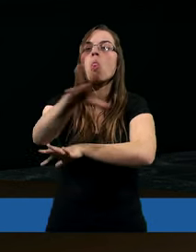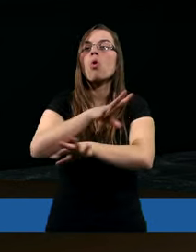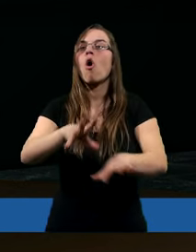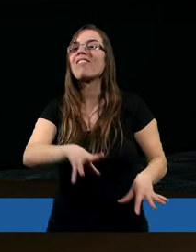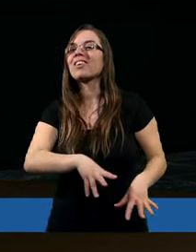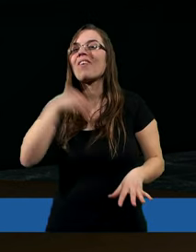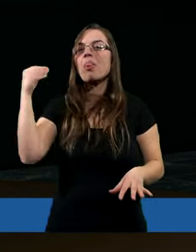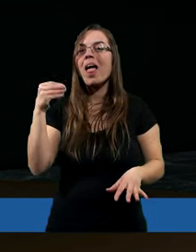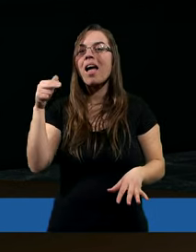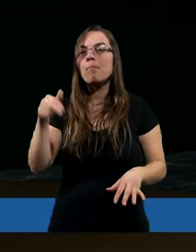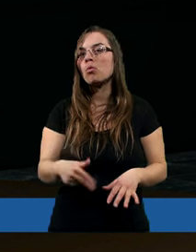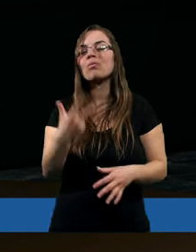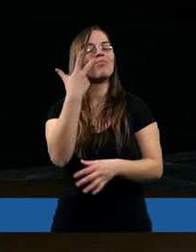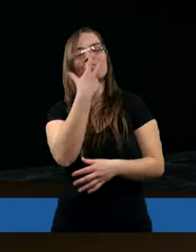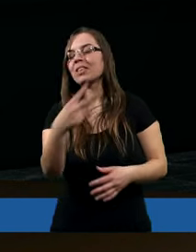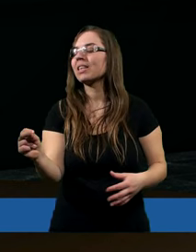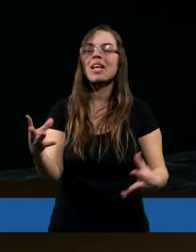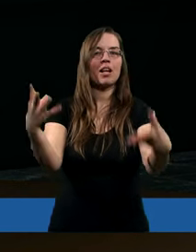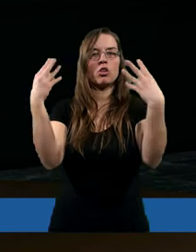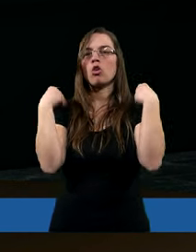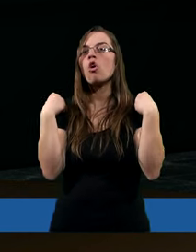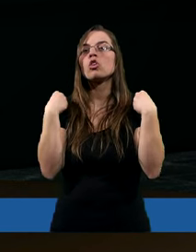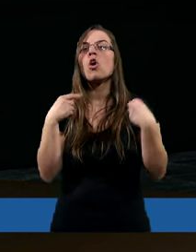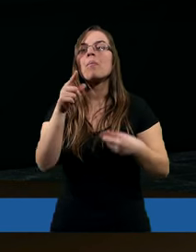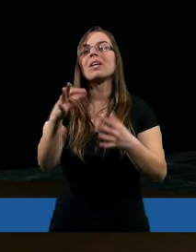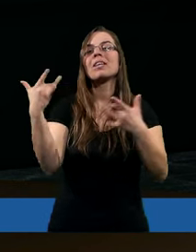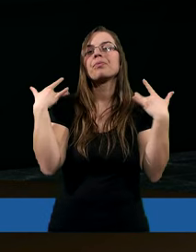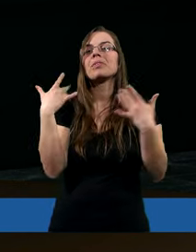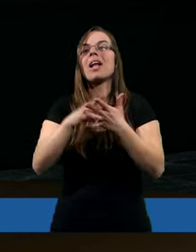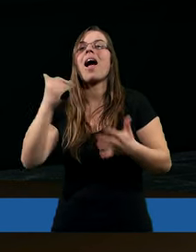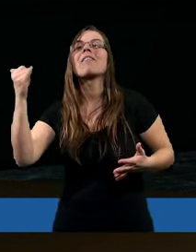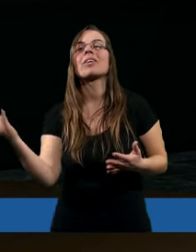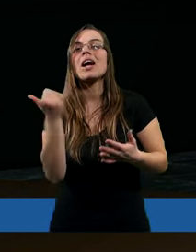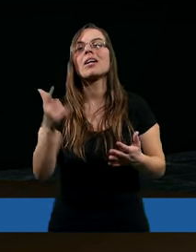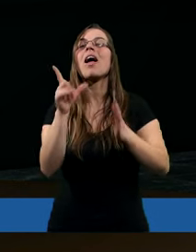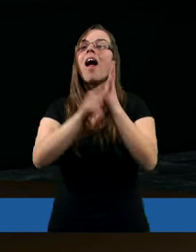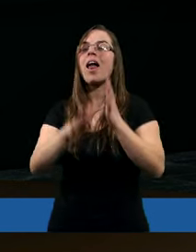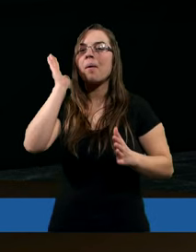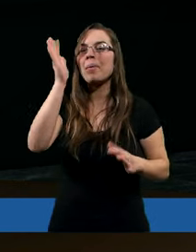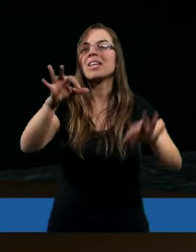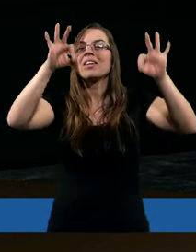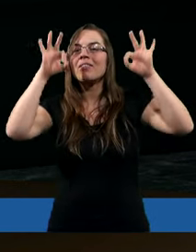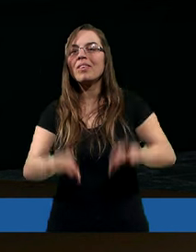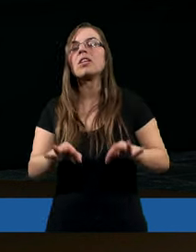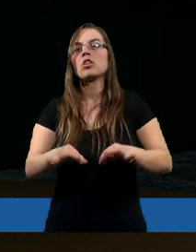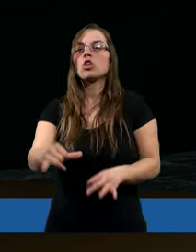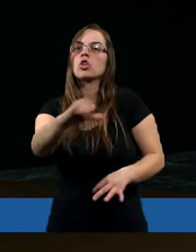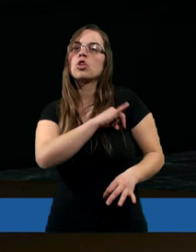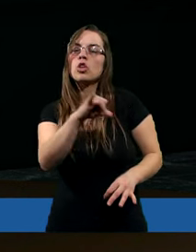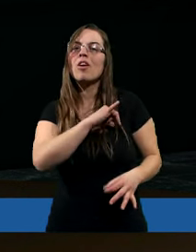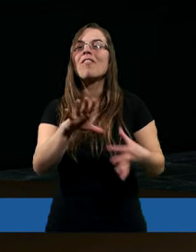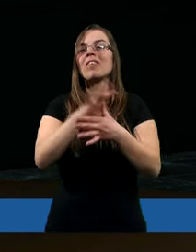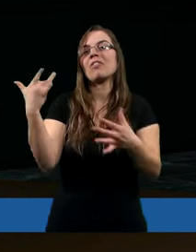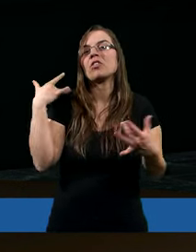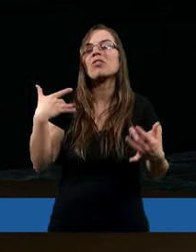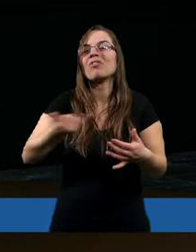Świętemu. Nie dostąpi odpuszczenia na wieki, ale będzie winien grzechu